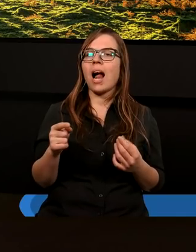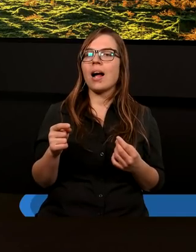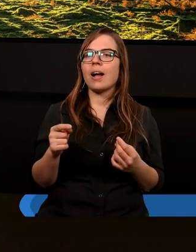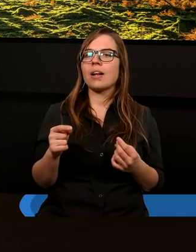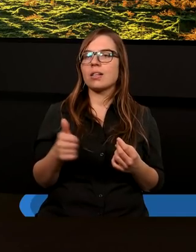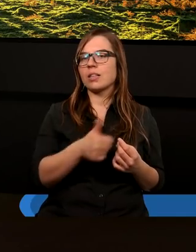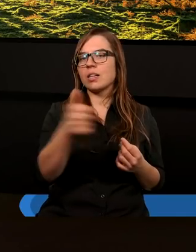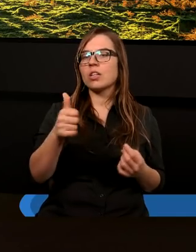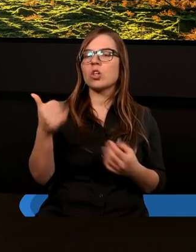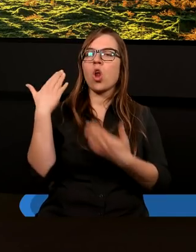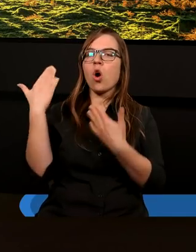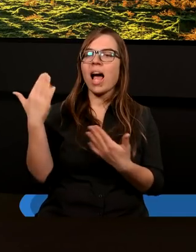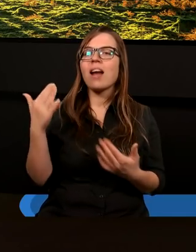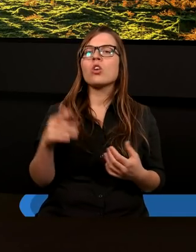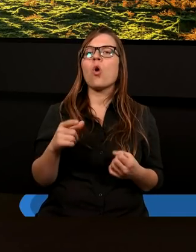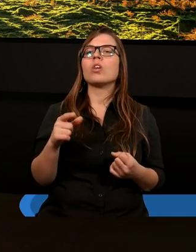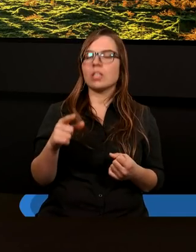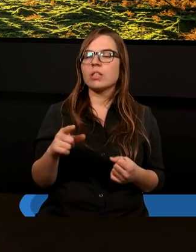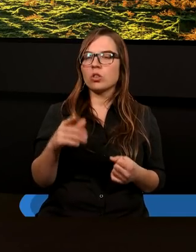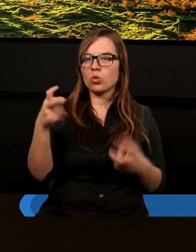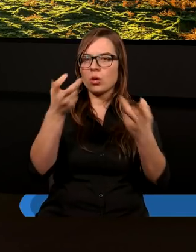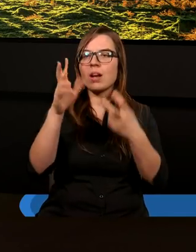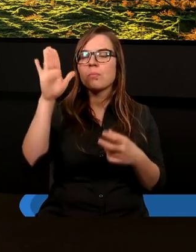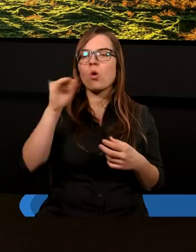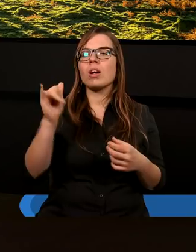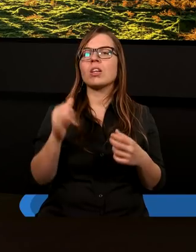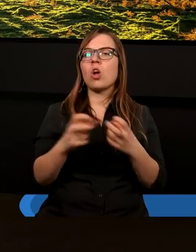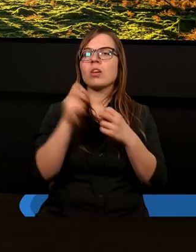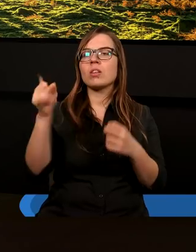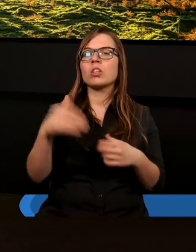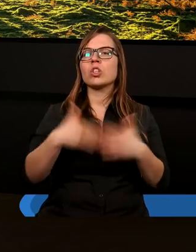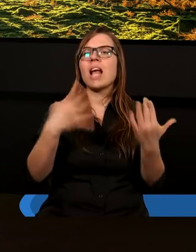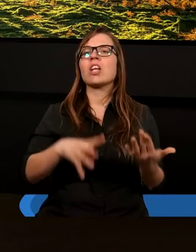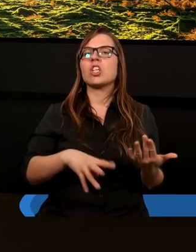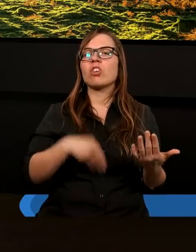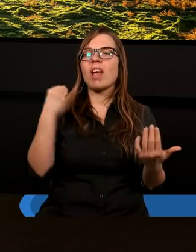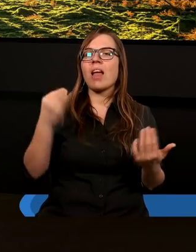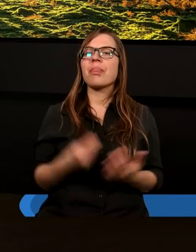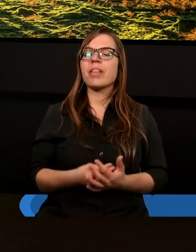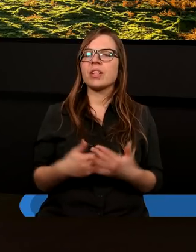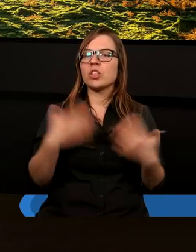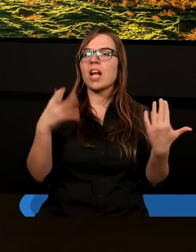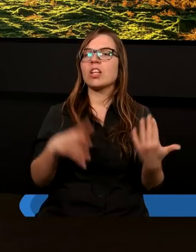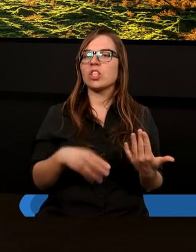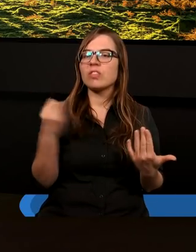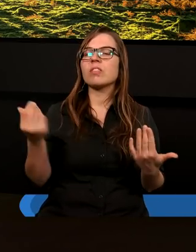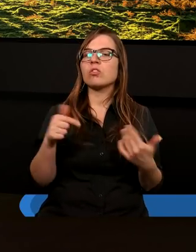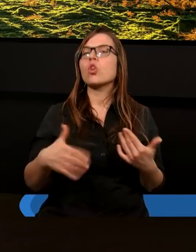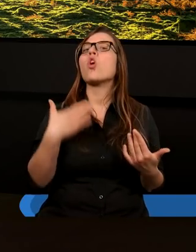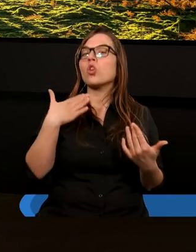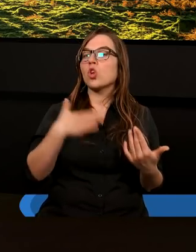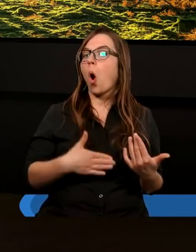dotycząca wierności, lojalności, szukania Pana Boga, odkrywania Jego woli, to jest Dzień Święty. Dzień Święty, czyli